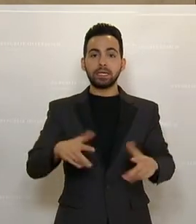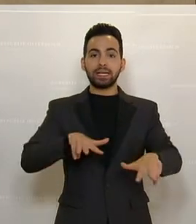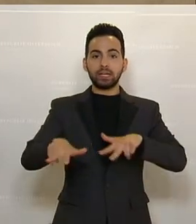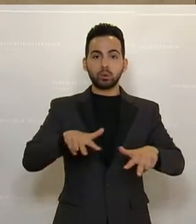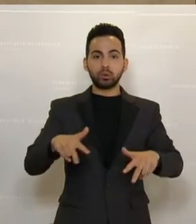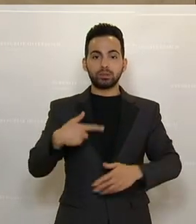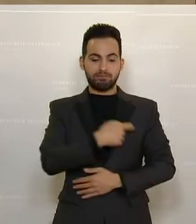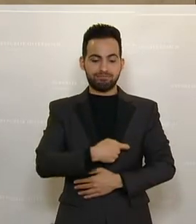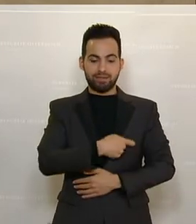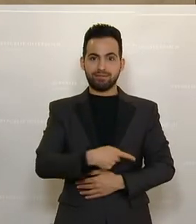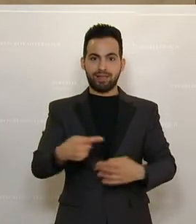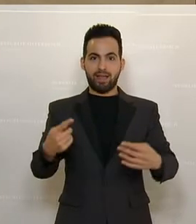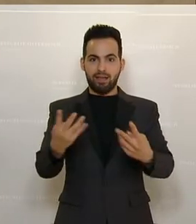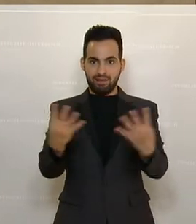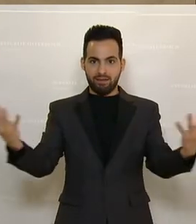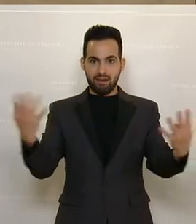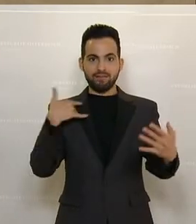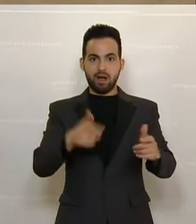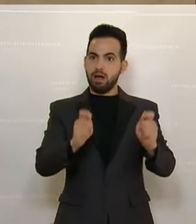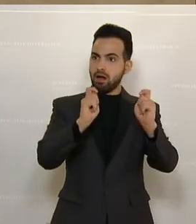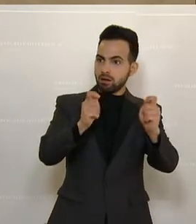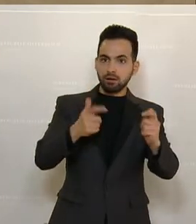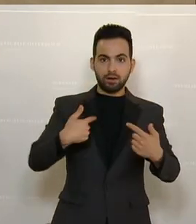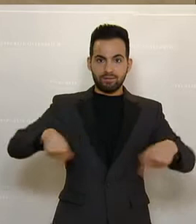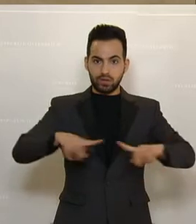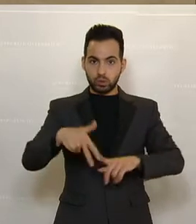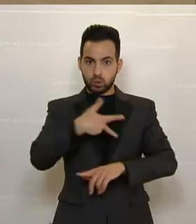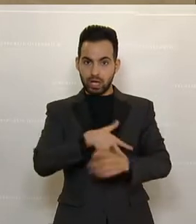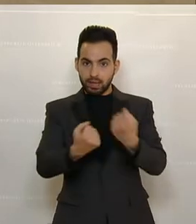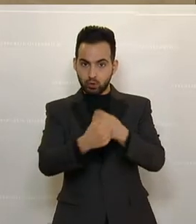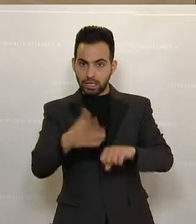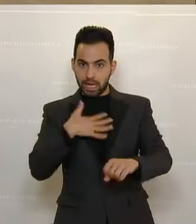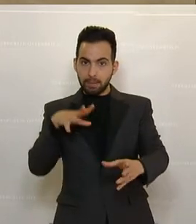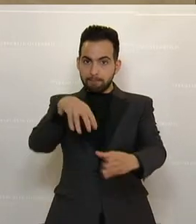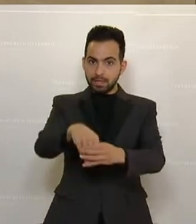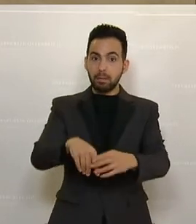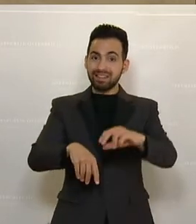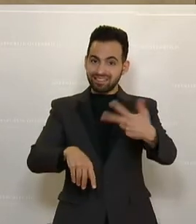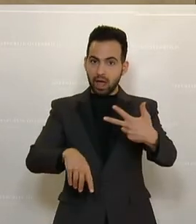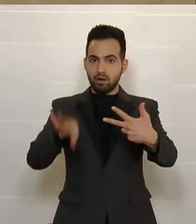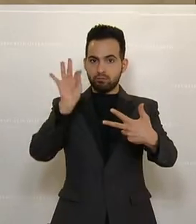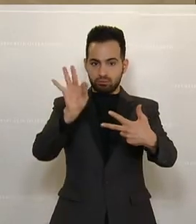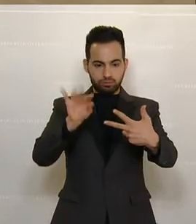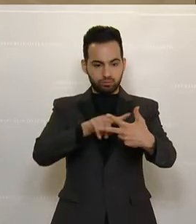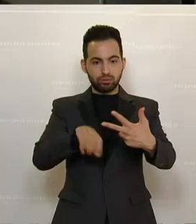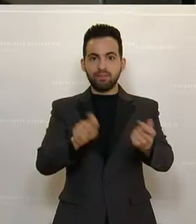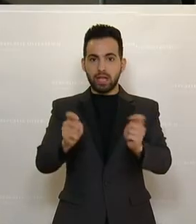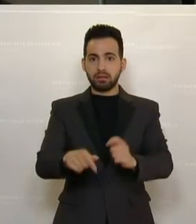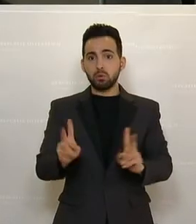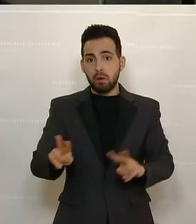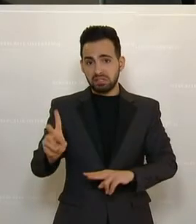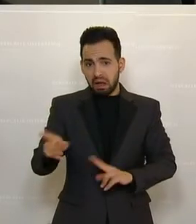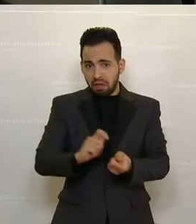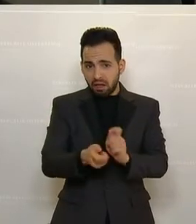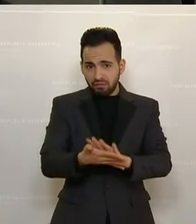Regierungsparteien angeboten, die Sozialdemokratie stimmt gerne zu, wenn man drei Punkte ändert. Die wären einfach gewesen.